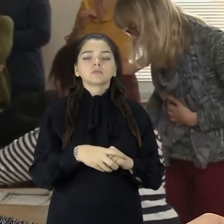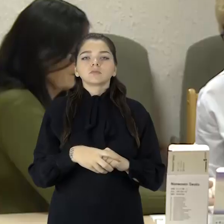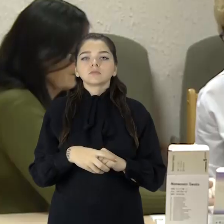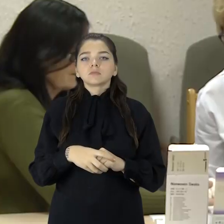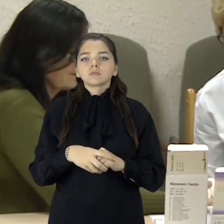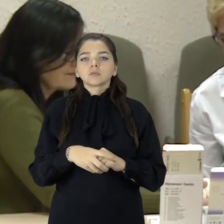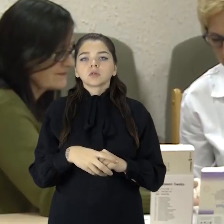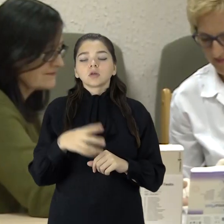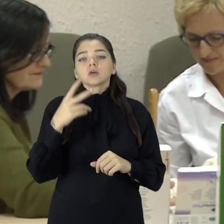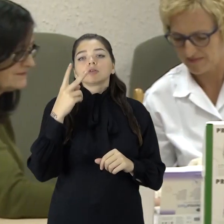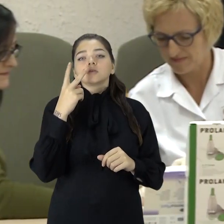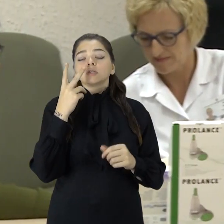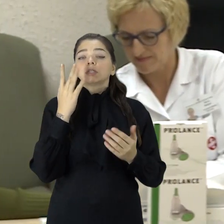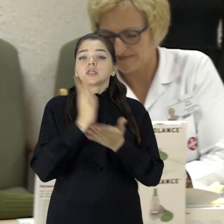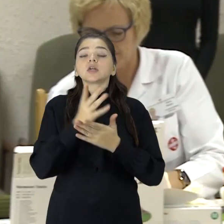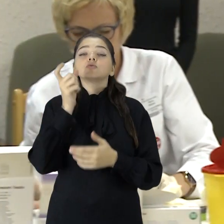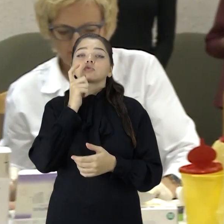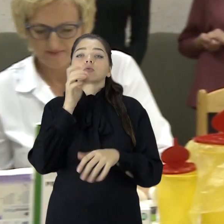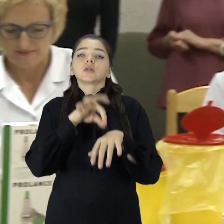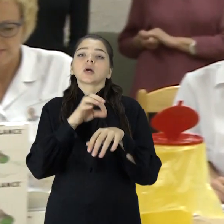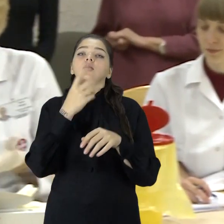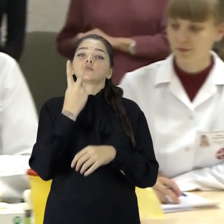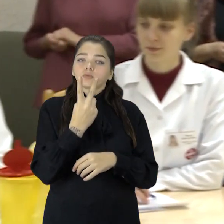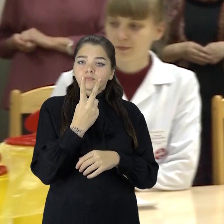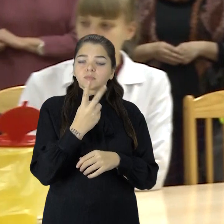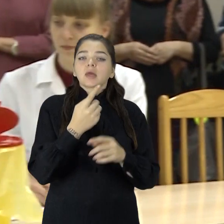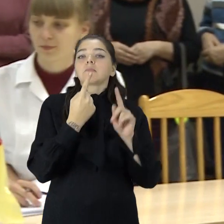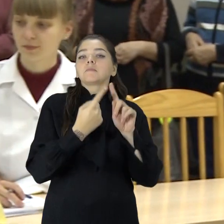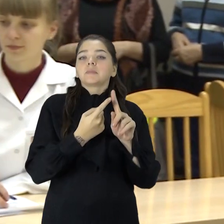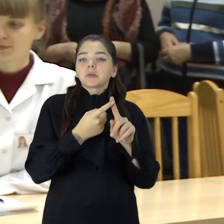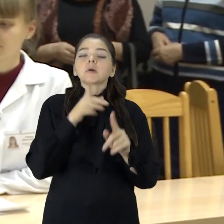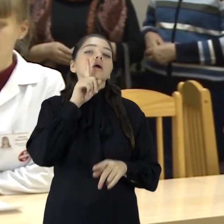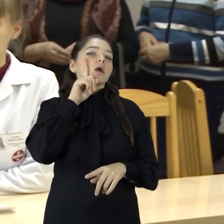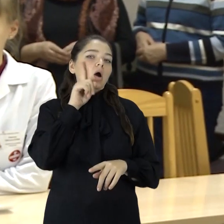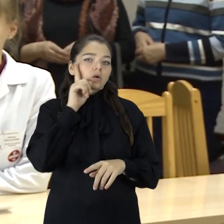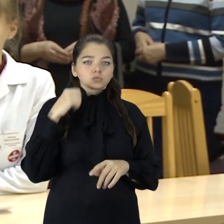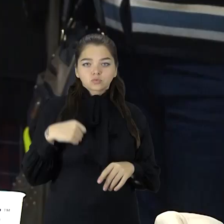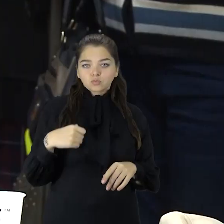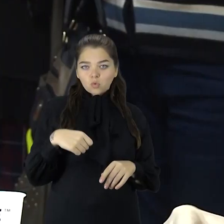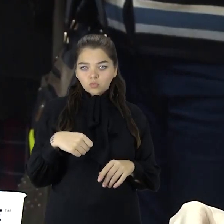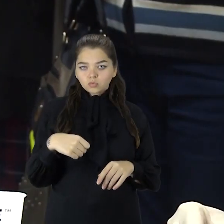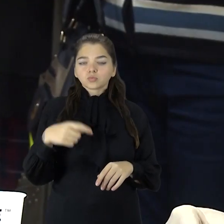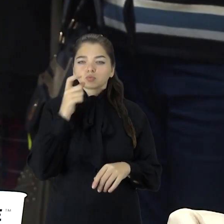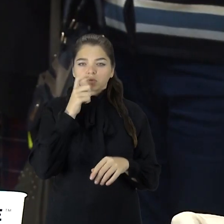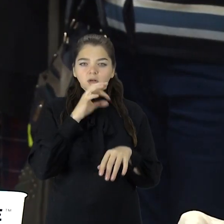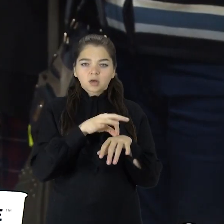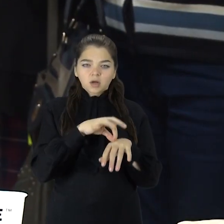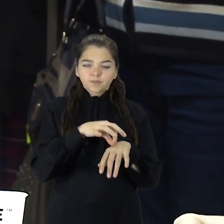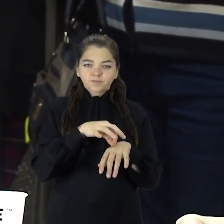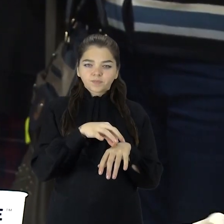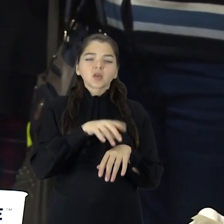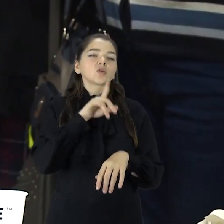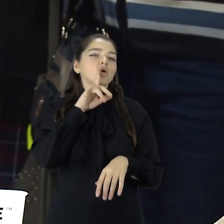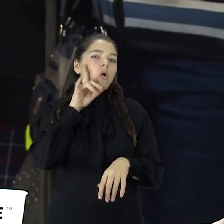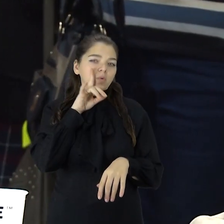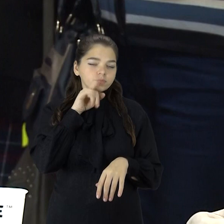atvejų. Skiriamas dviejų tipų diabetas. Pirma tipa tai yra jaunų žmonių. Sukrinis diabetas juos serga paprastai žmonės jauni.